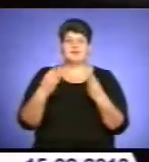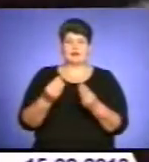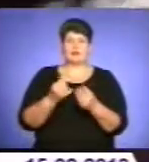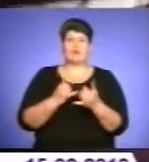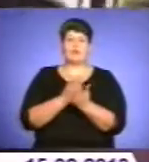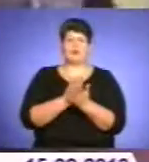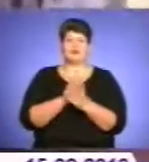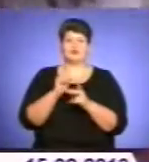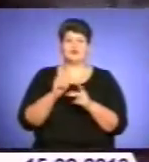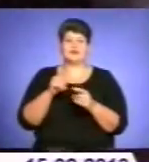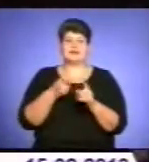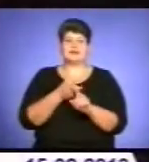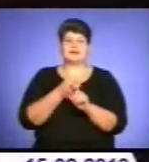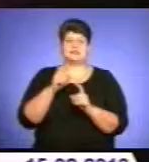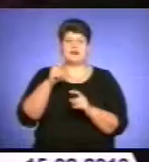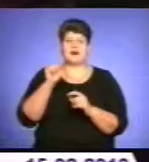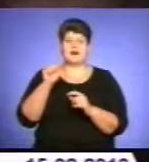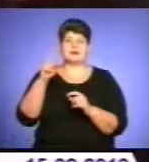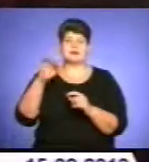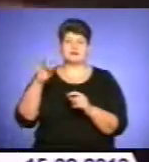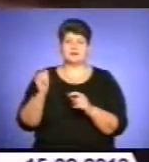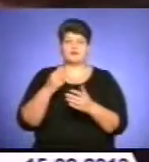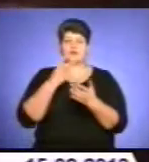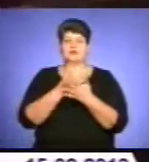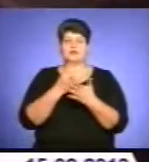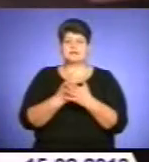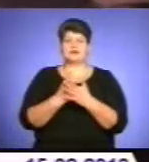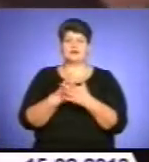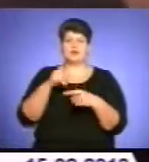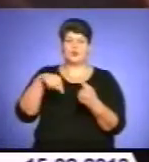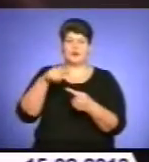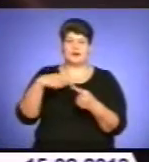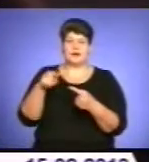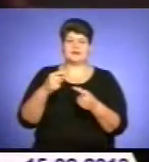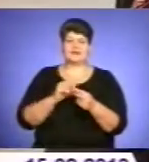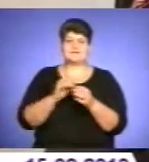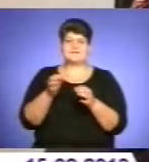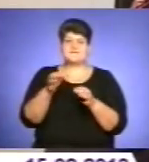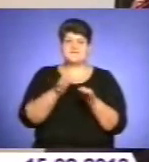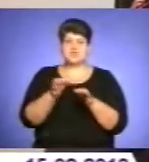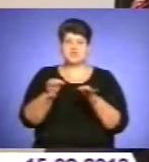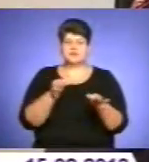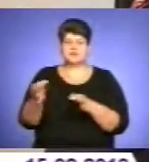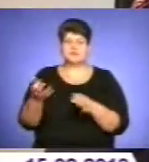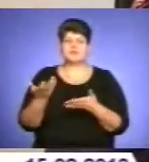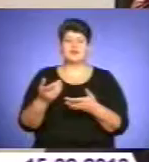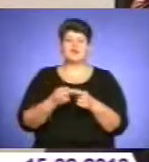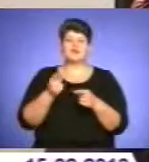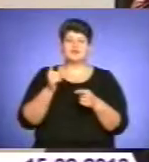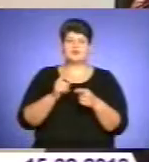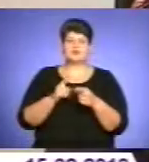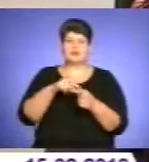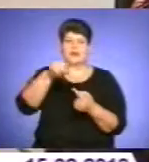тим, хто залежний від азарту, засвідчили вилучені рулетки, покерні столи, гральні карти, фішки. В даному казано проводяться ігри на